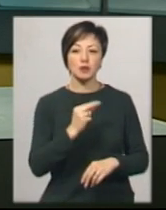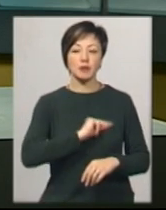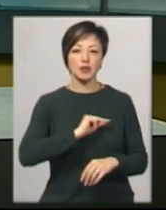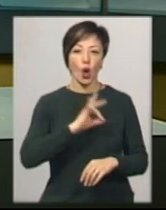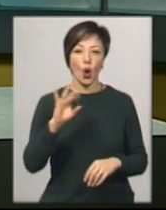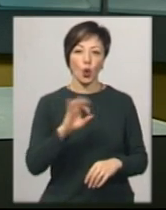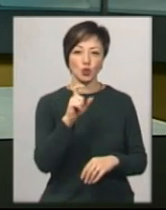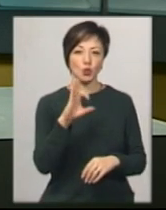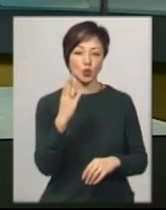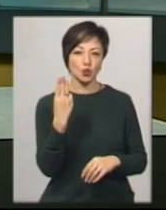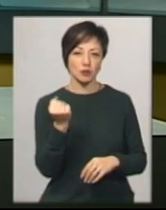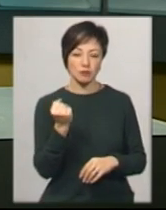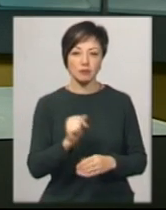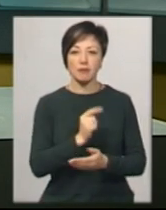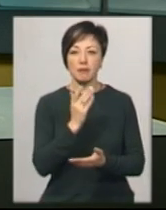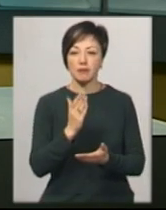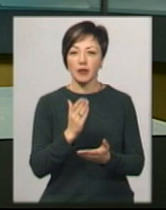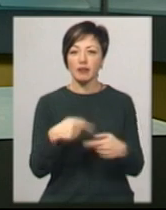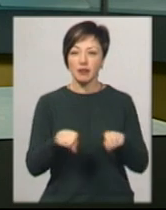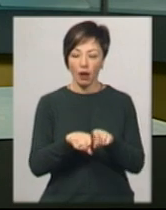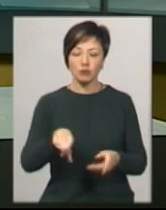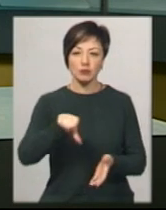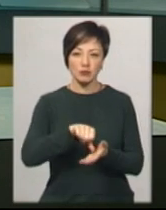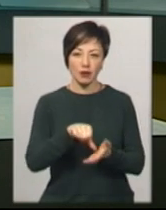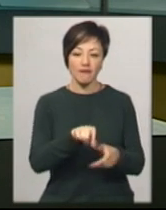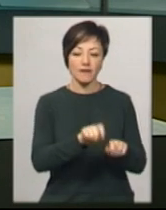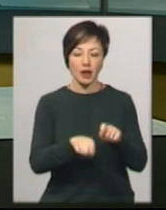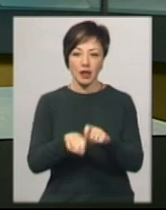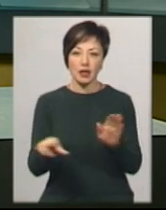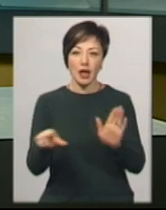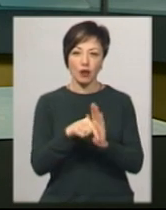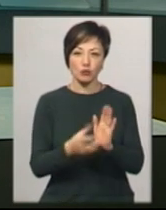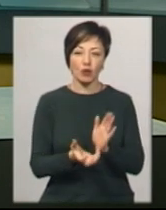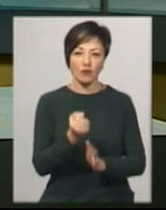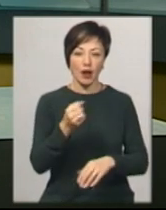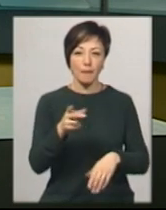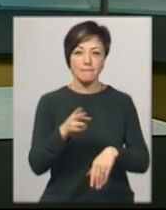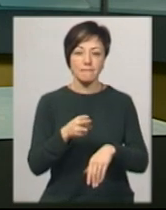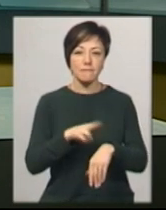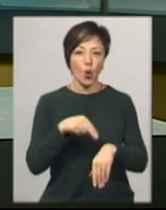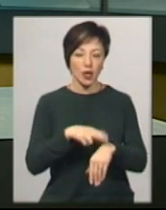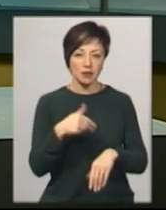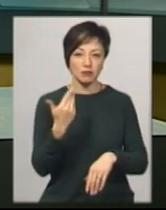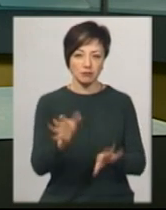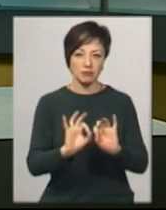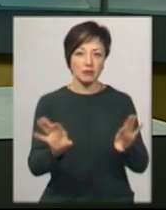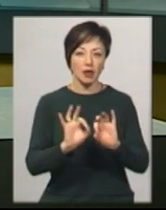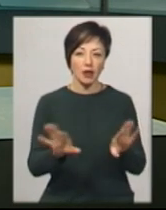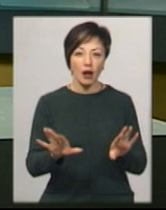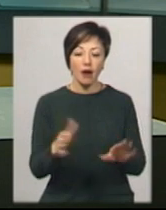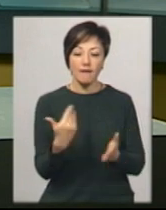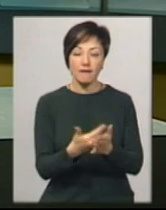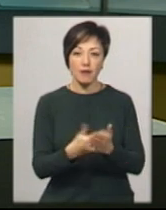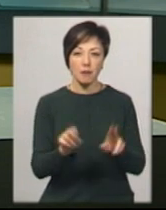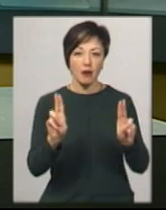Росшанської сільської ради Майя Мельник також брала участь у рейді разом із рятувальниками та поліцією. За її словами, пояснювати